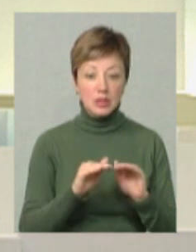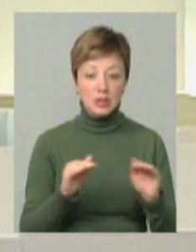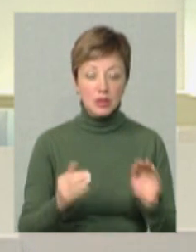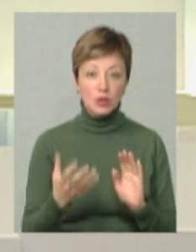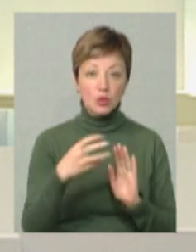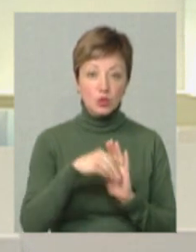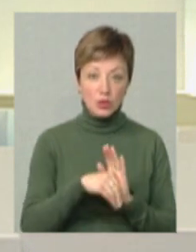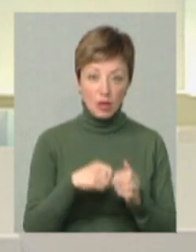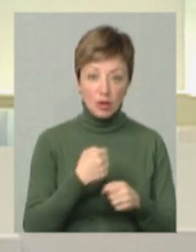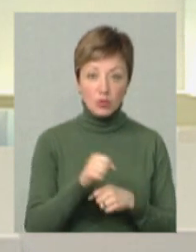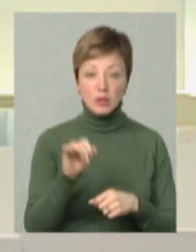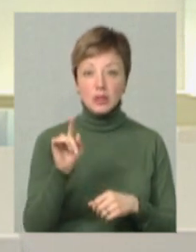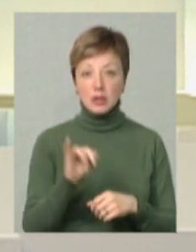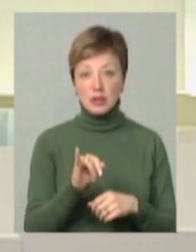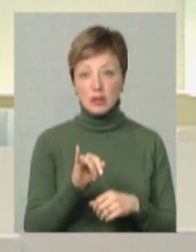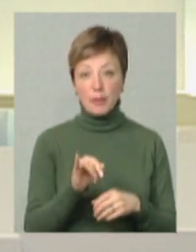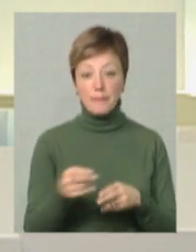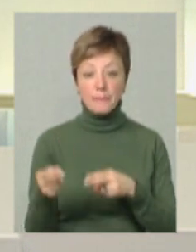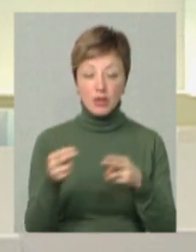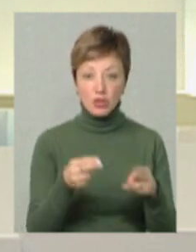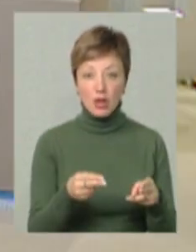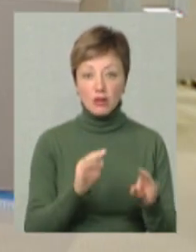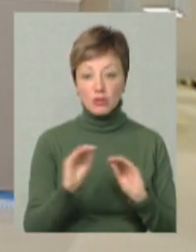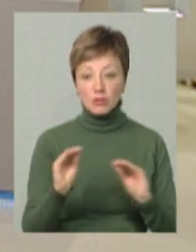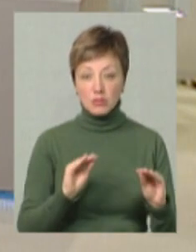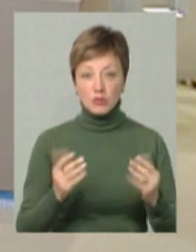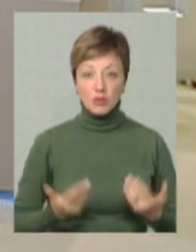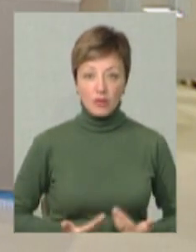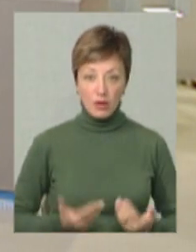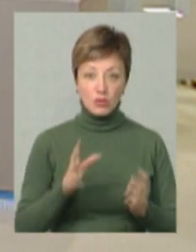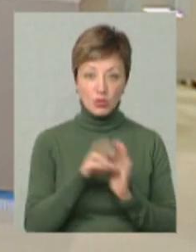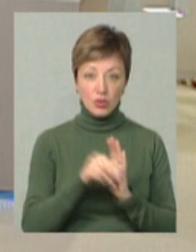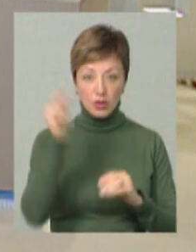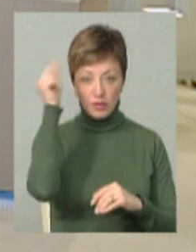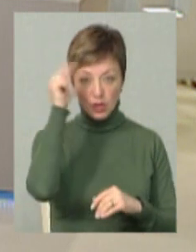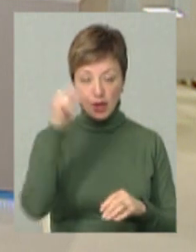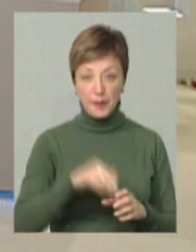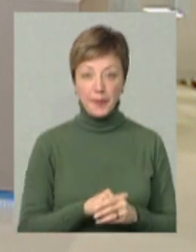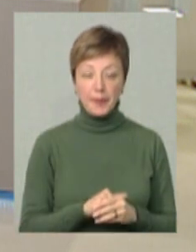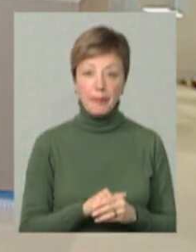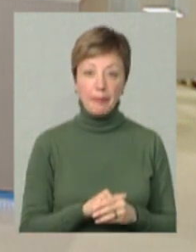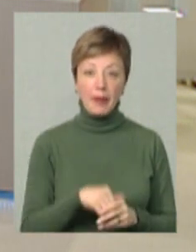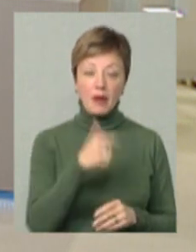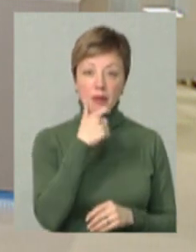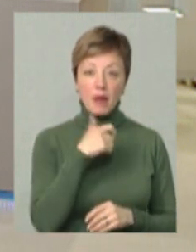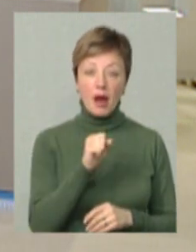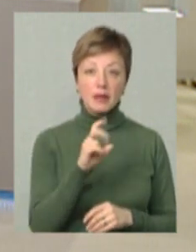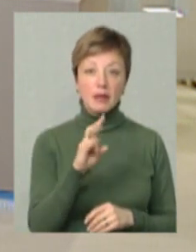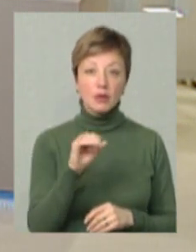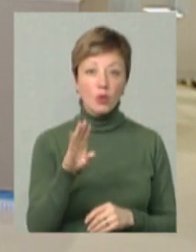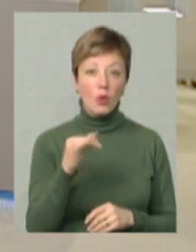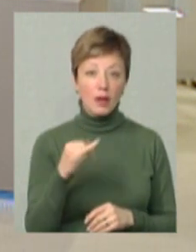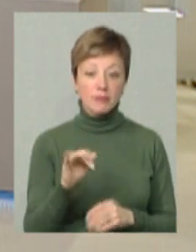долучаються, приїжджають, обживаються і долучаються до навчання. Пане Анатолію, на початку